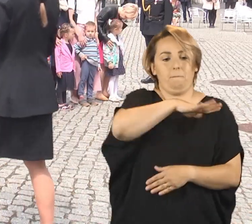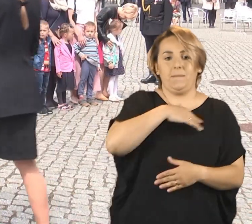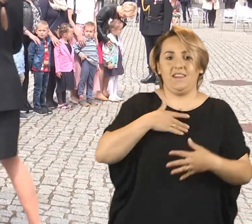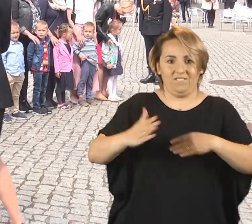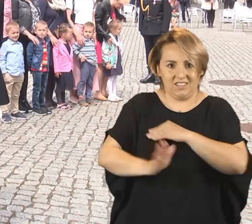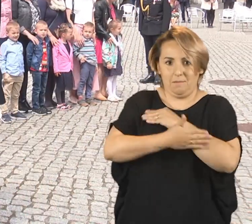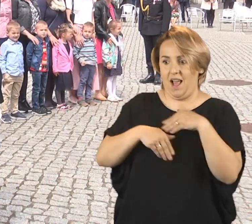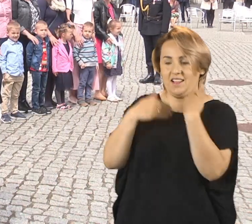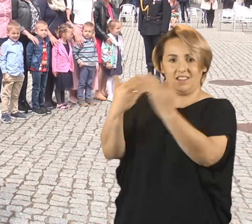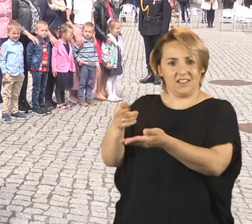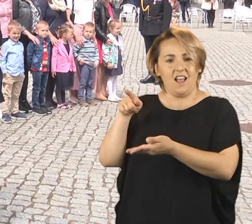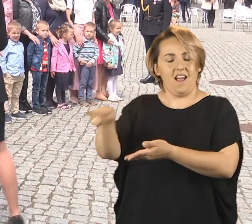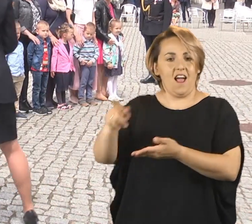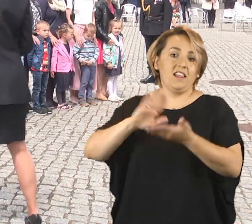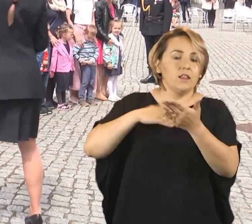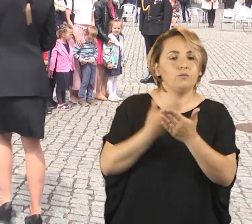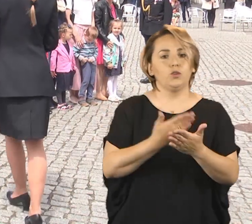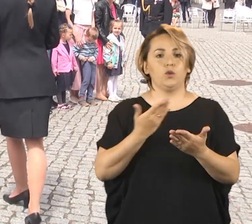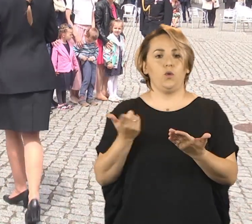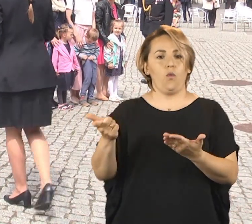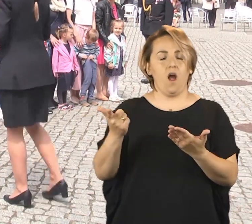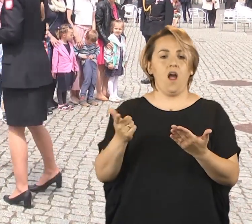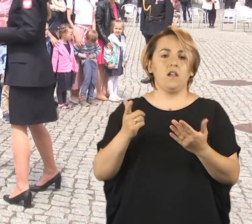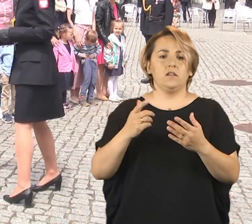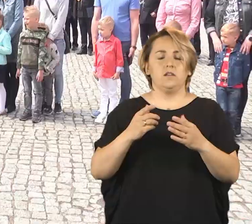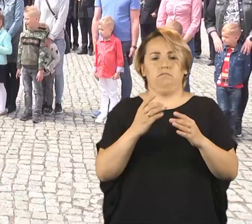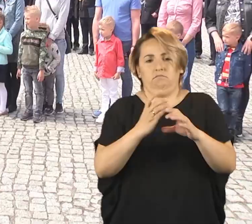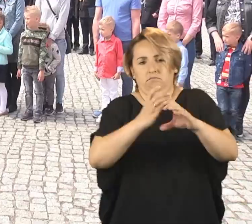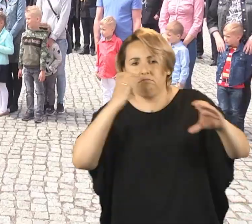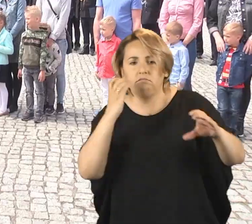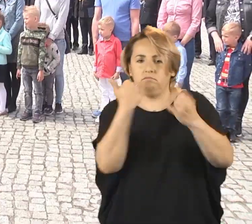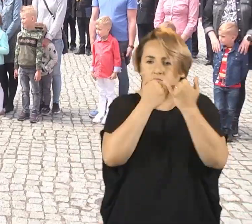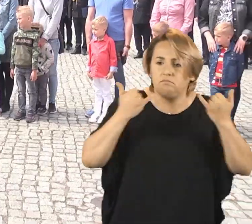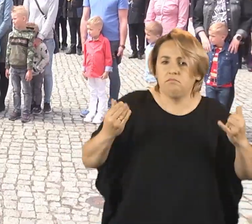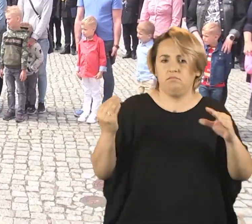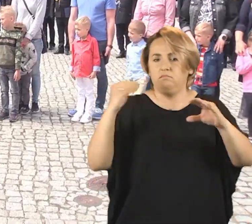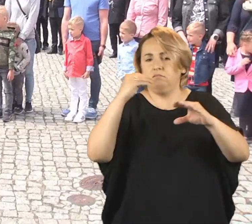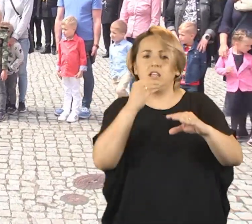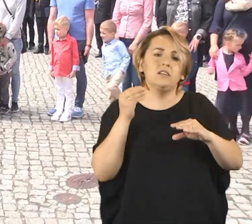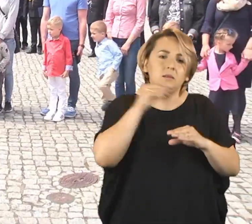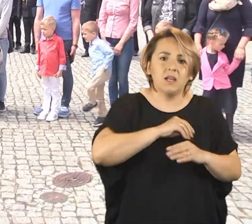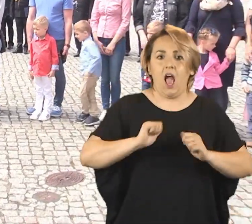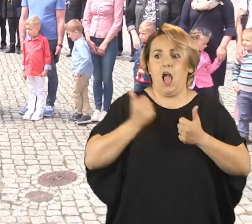wspierać ich w tym, żeby jednak ten sprzęt doposażyć. Po to też